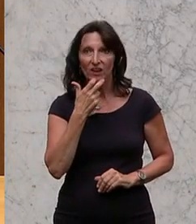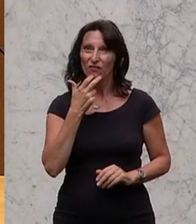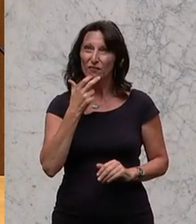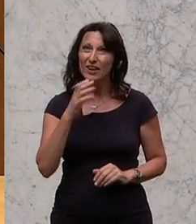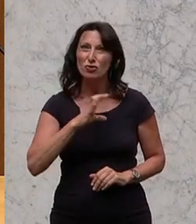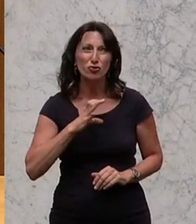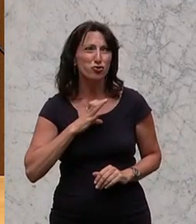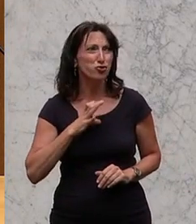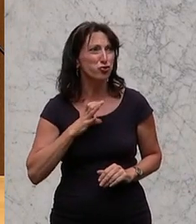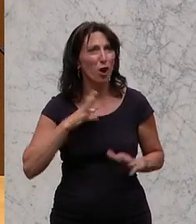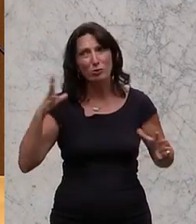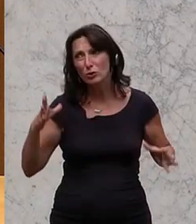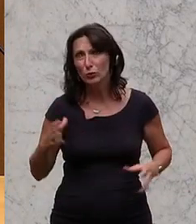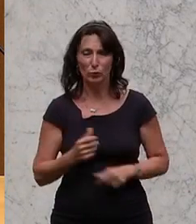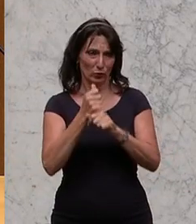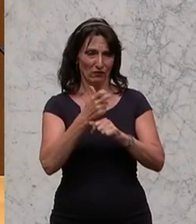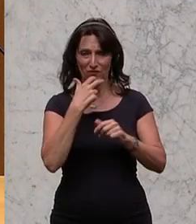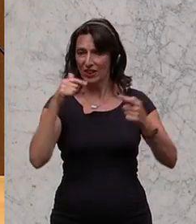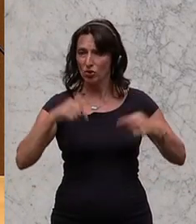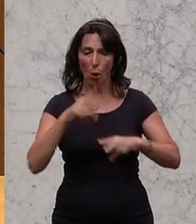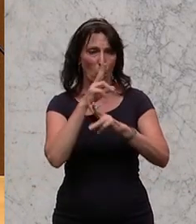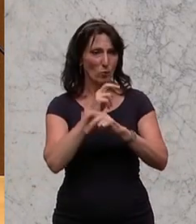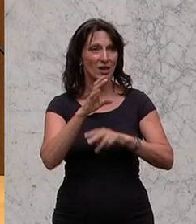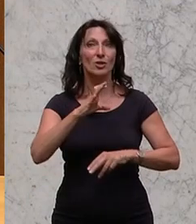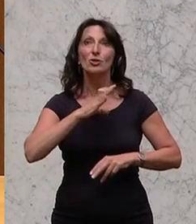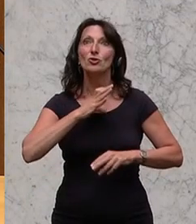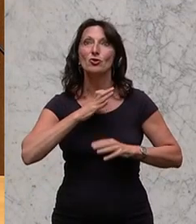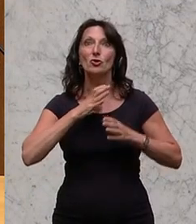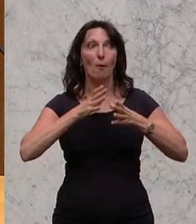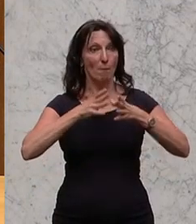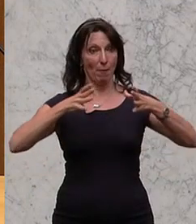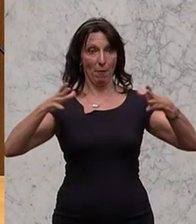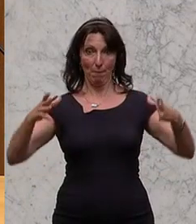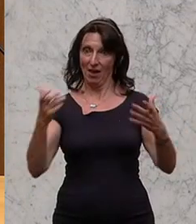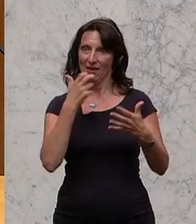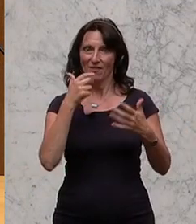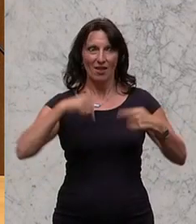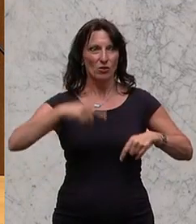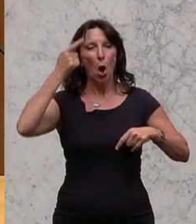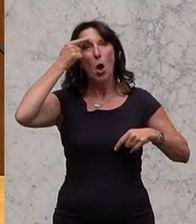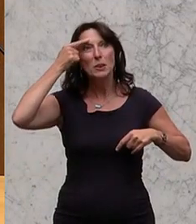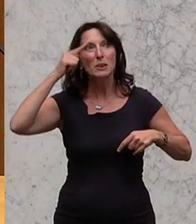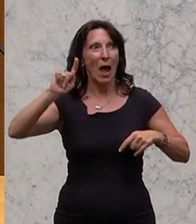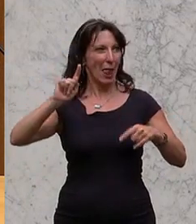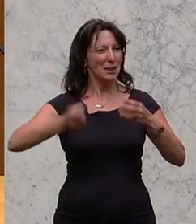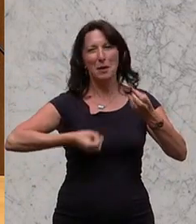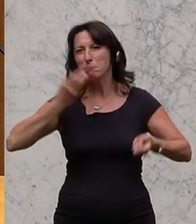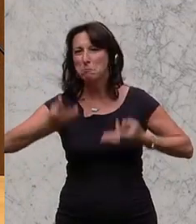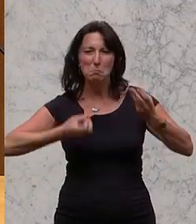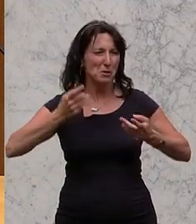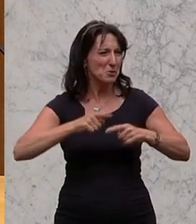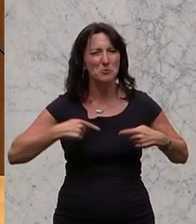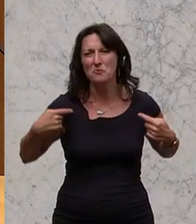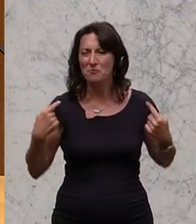wollen, dass die Chancen wachsen in diesem Land. Wir wollen, dass wir mit Talenten wuchern in diesem Land. Und wir sind entschlossen und die